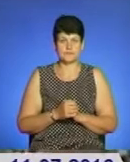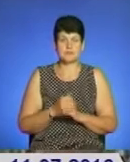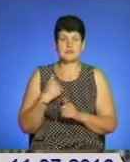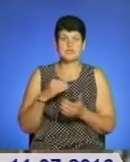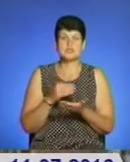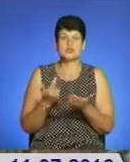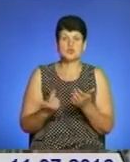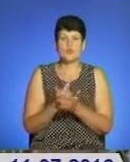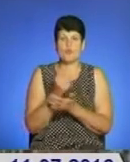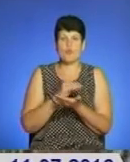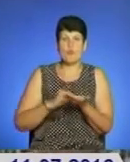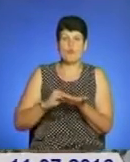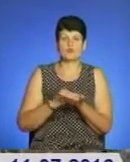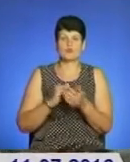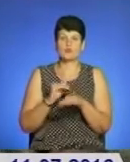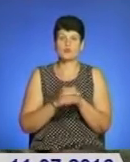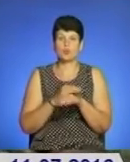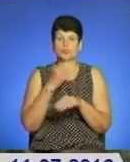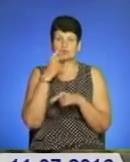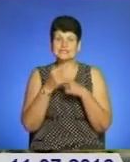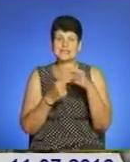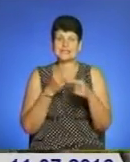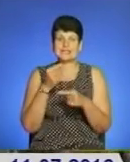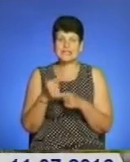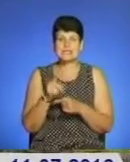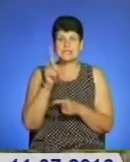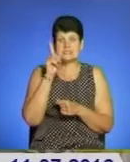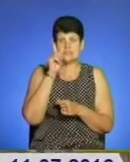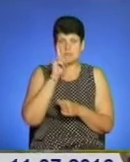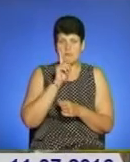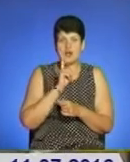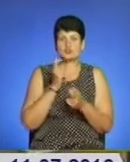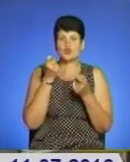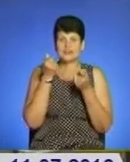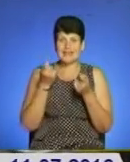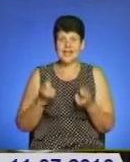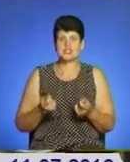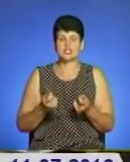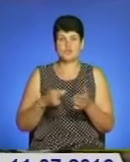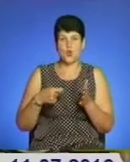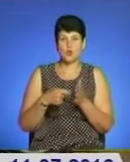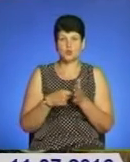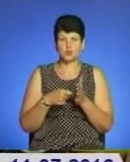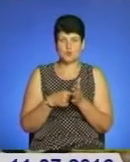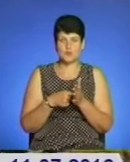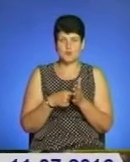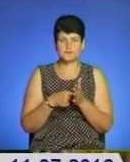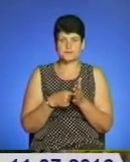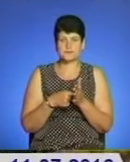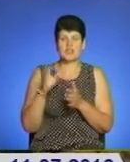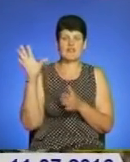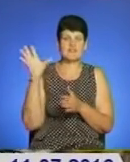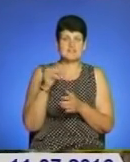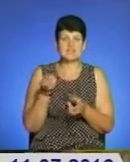повторюємо добру традицію, яка стала. смачно, головне дешево. Годуємо всіх